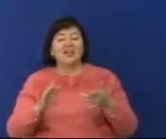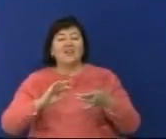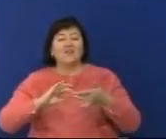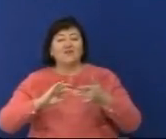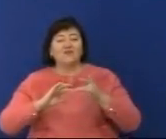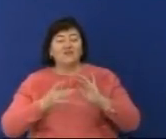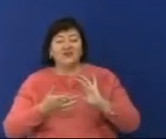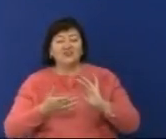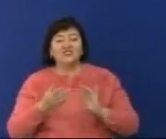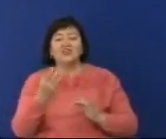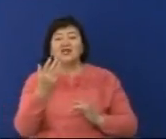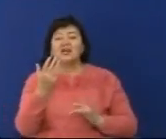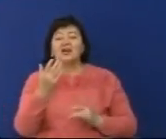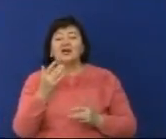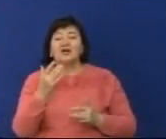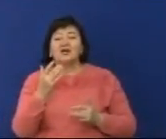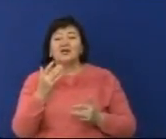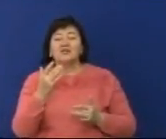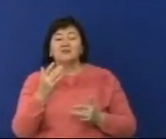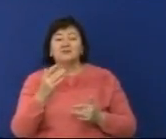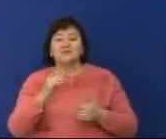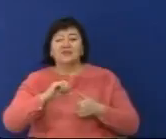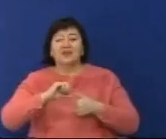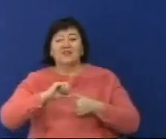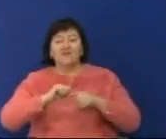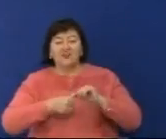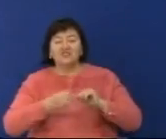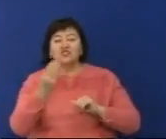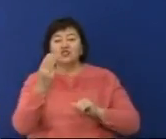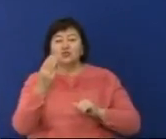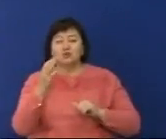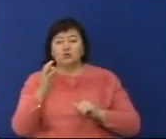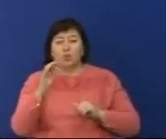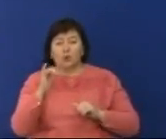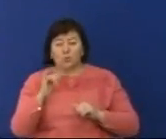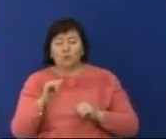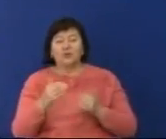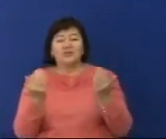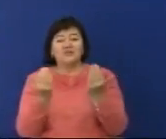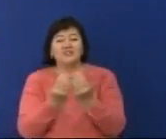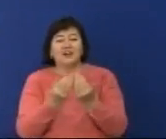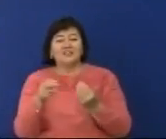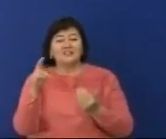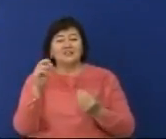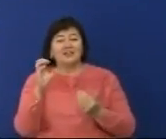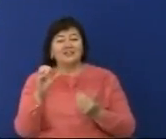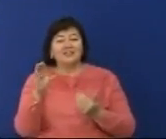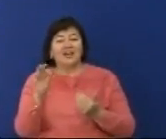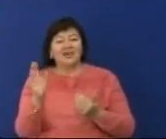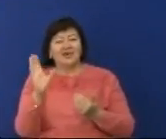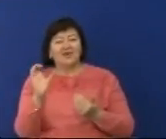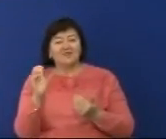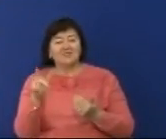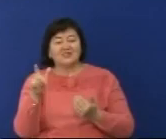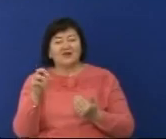Жаңа Маусым әрдайым көптеген премьер аларға толы. Осы жолда Дастаевски атындағы театры ұжымы көріумен назарына Николай